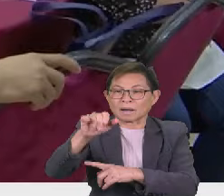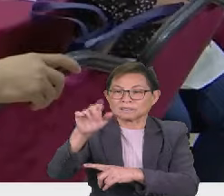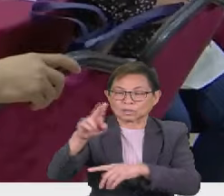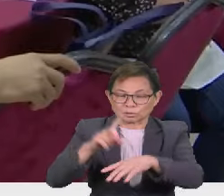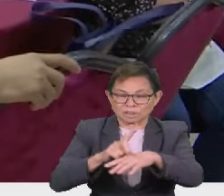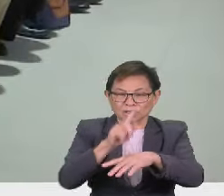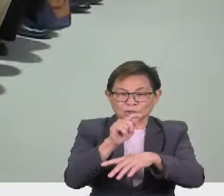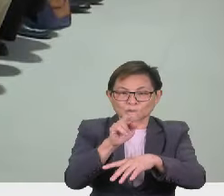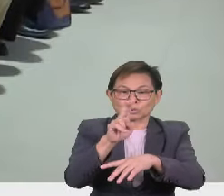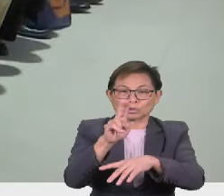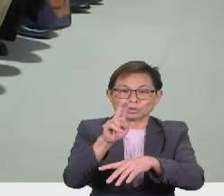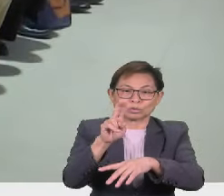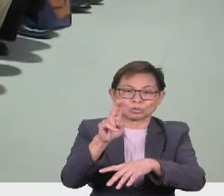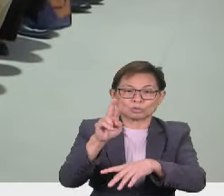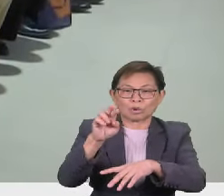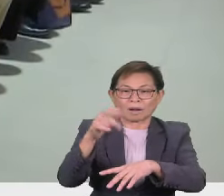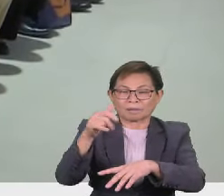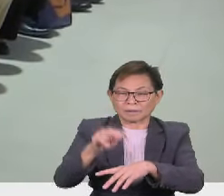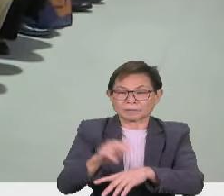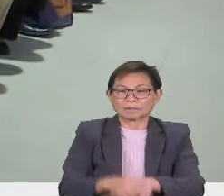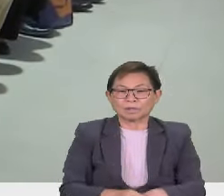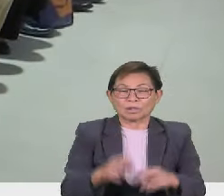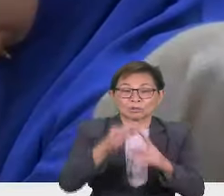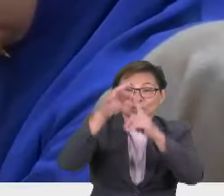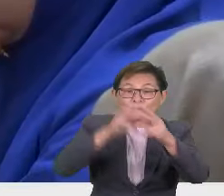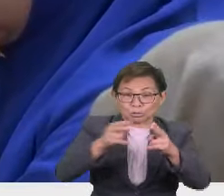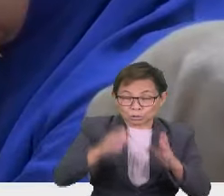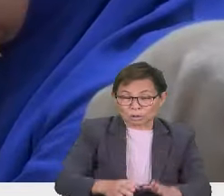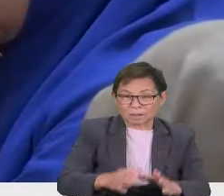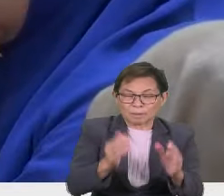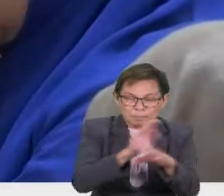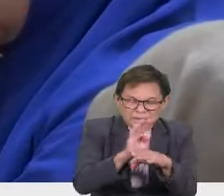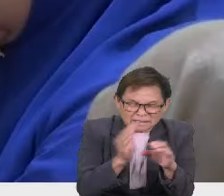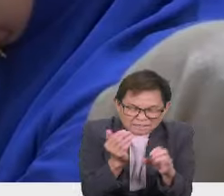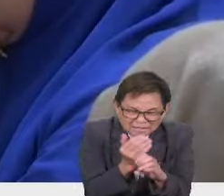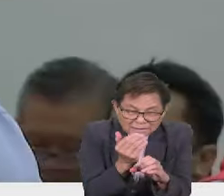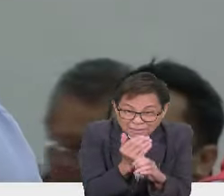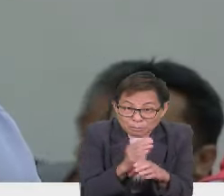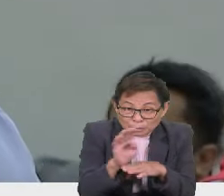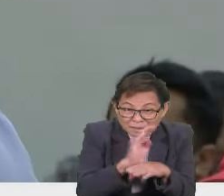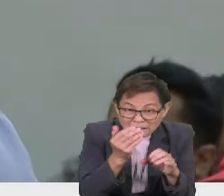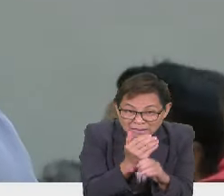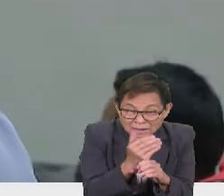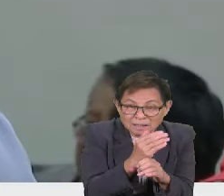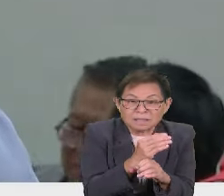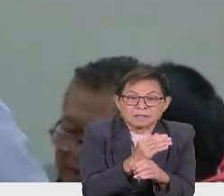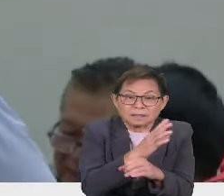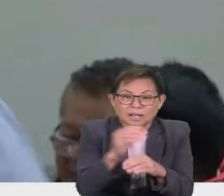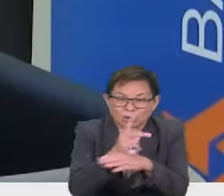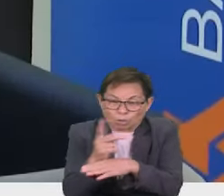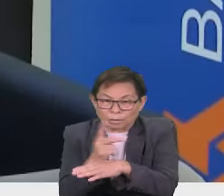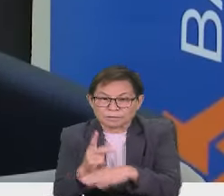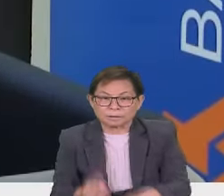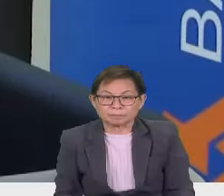Program dihadiri 150 peserta, khususnya usahawan perusahaan mikro, kecil dan sederhana, serta koperasi.